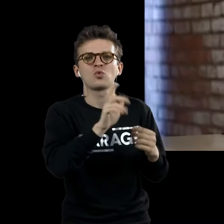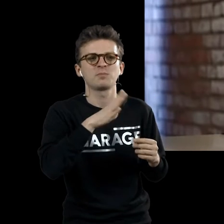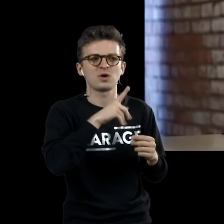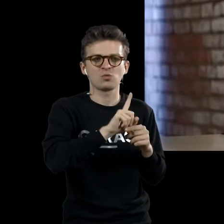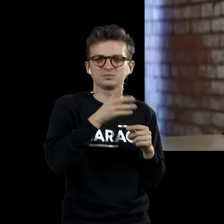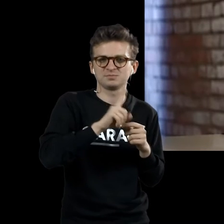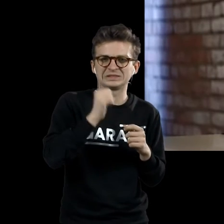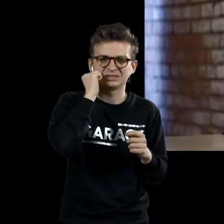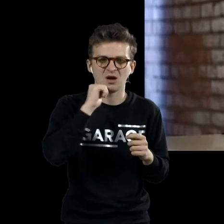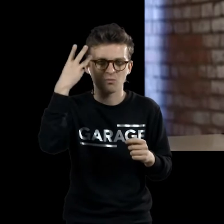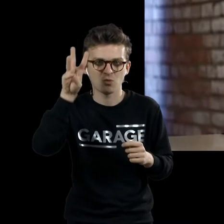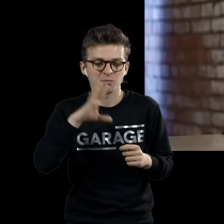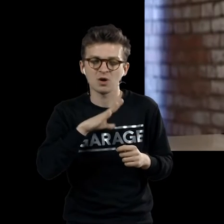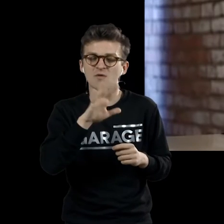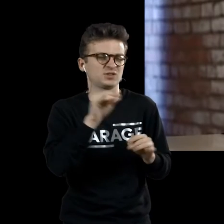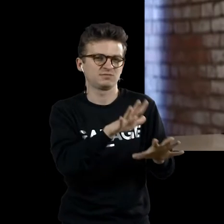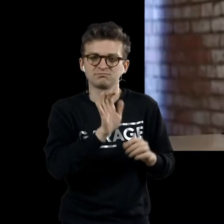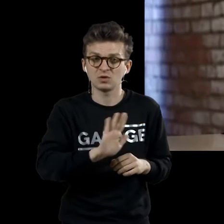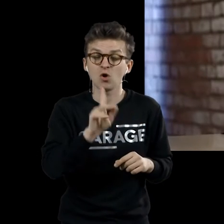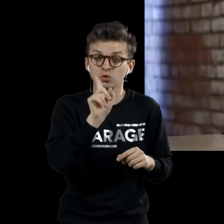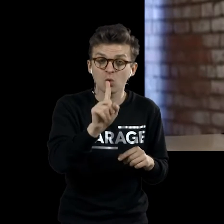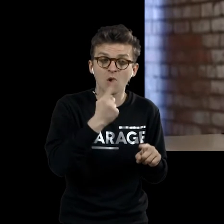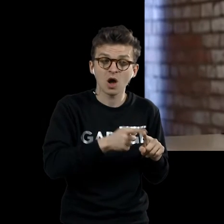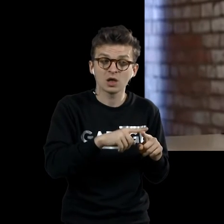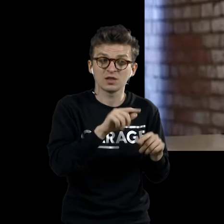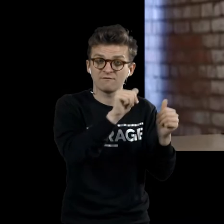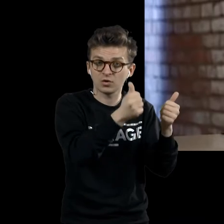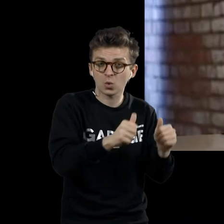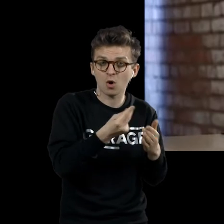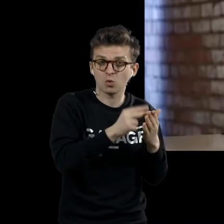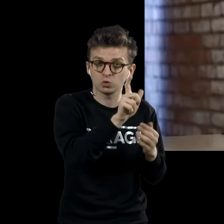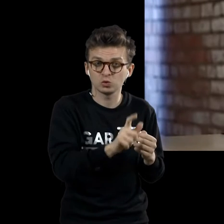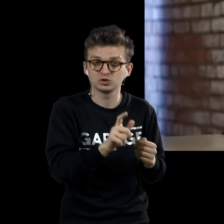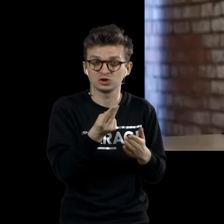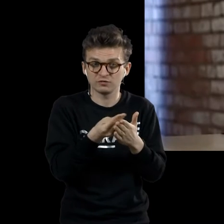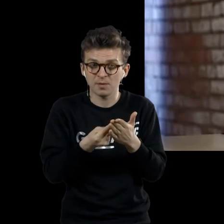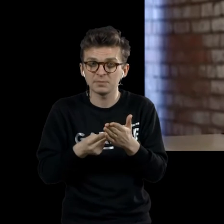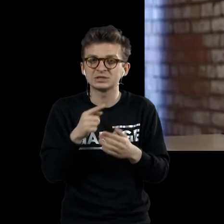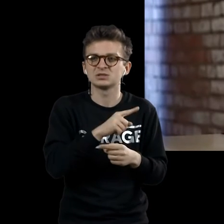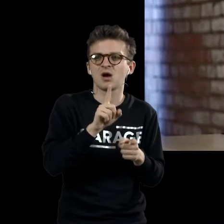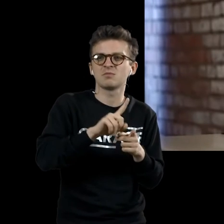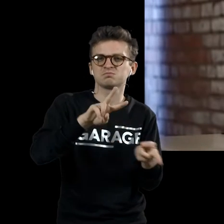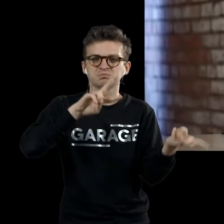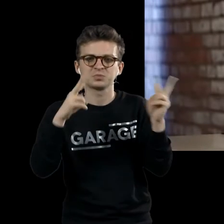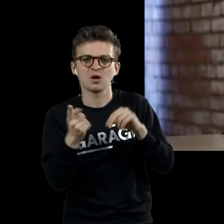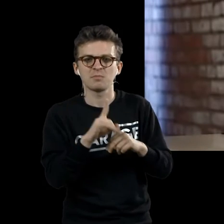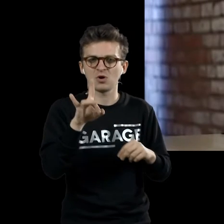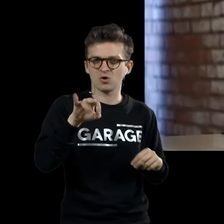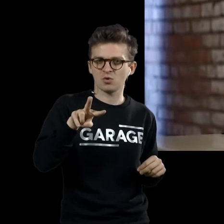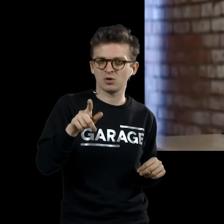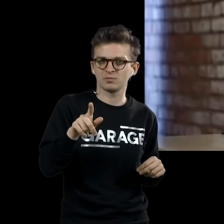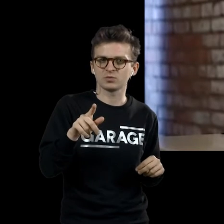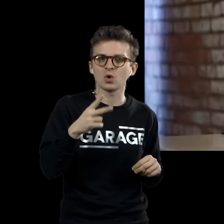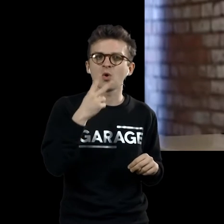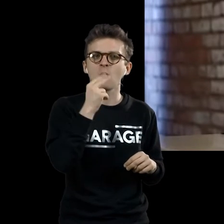Но вот эту фигуру художника-живописца он разыграл как роль. Это был не он, это